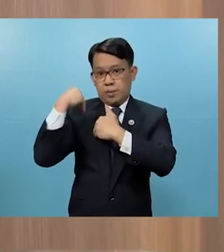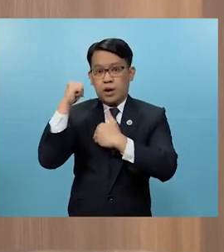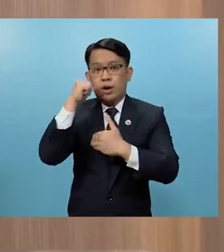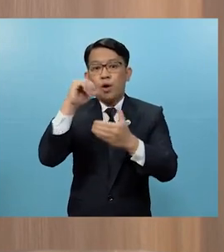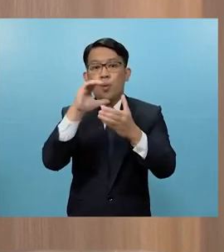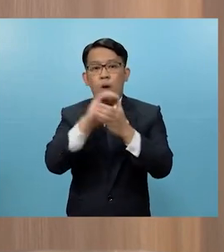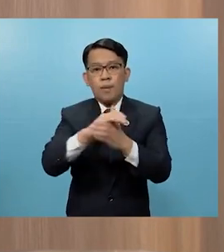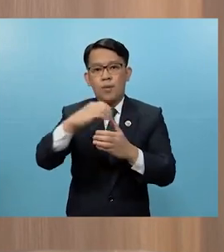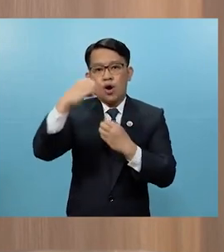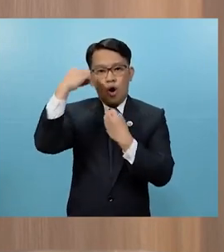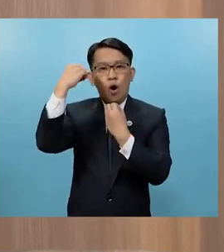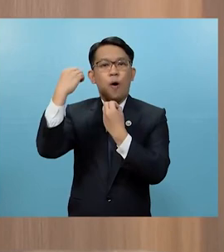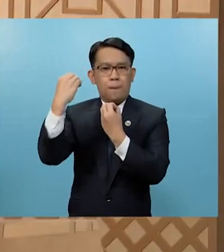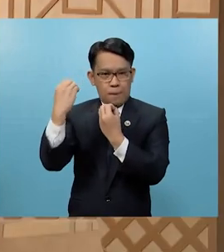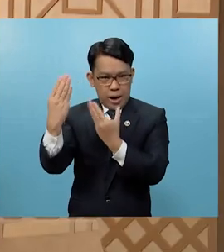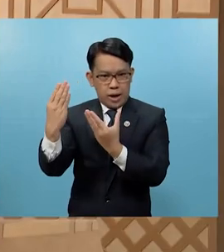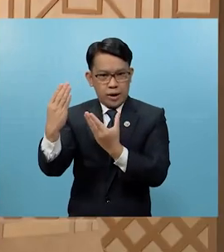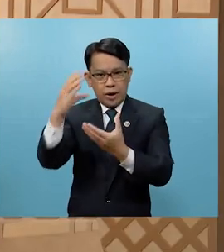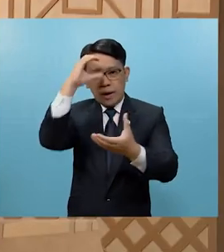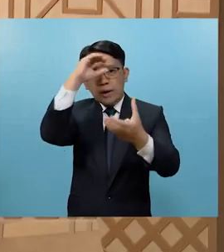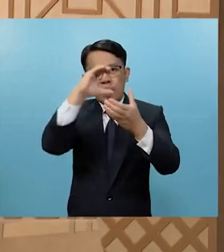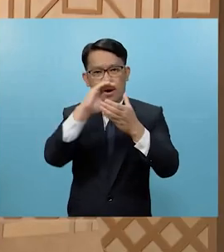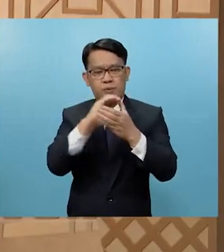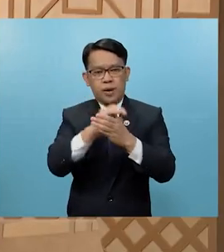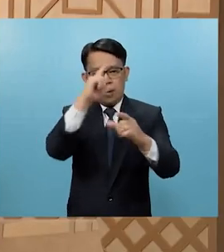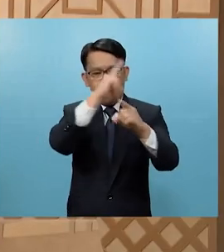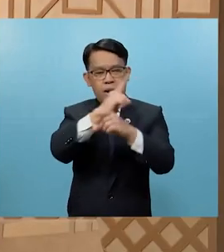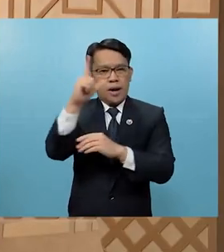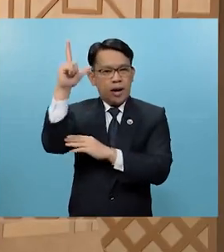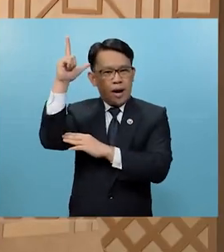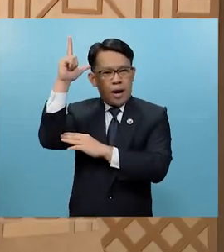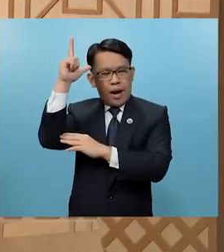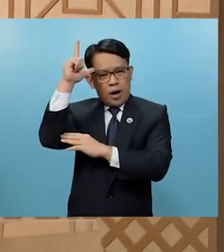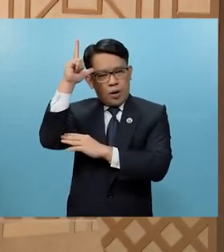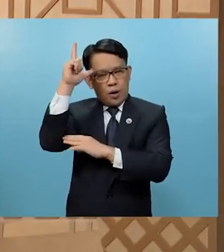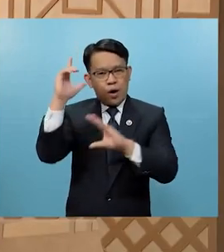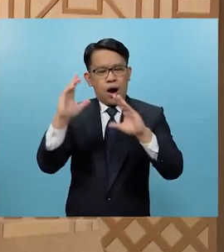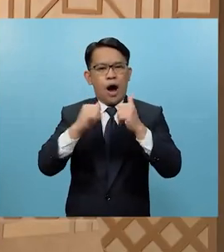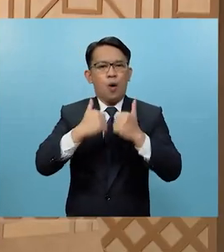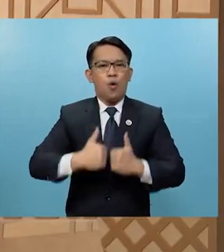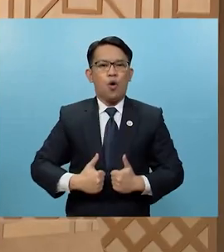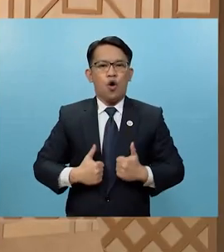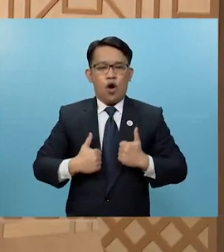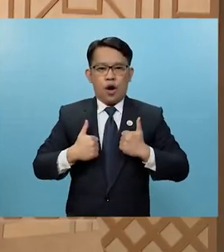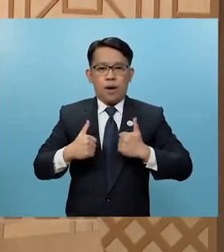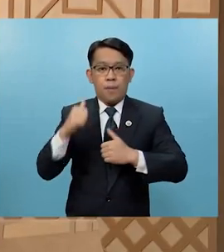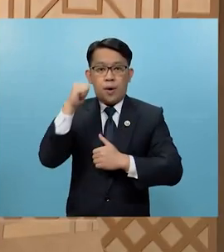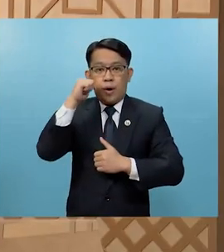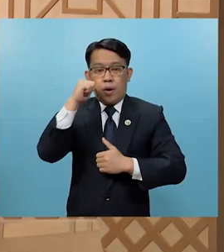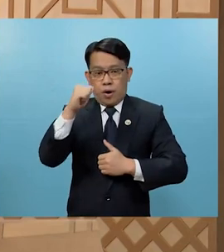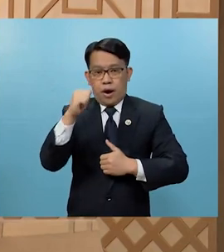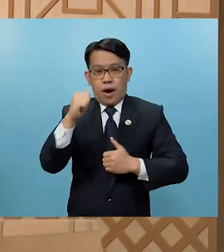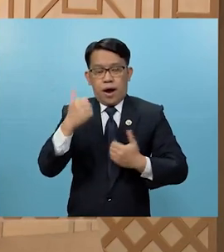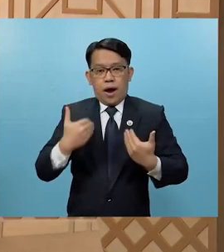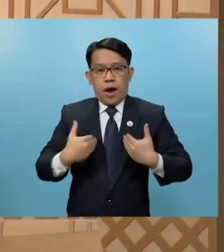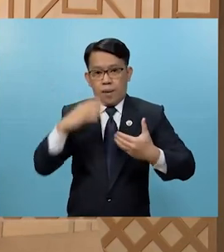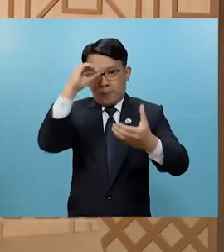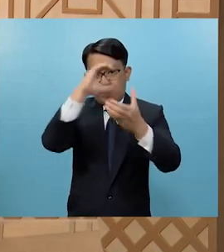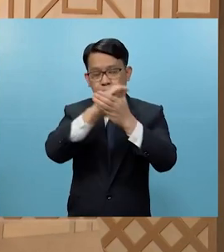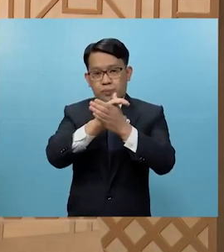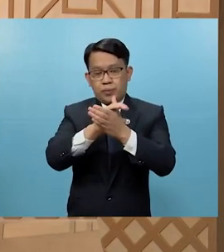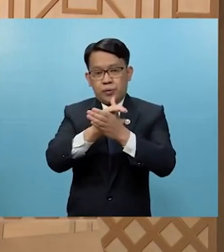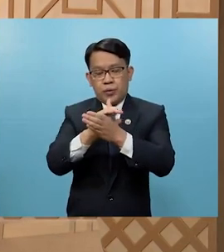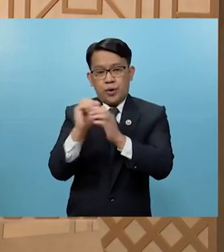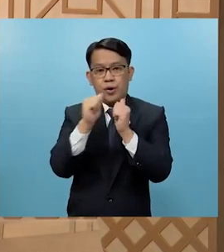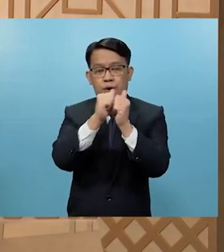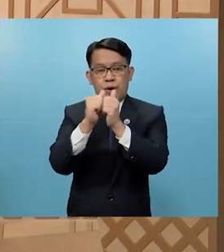maging masunurin sa kanya Kapatid Dalayo paano naman po kung mamuhay ang babaeng may asawa na katulong sa